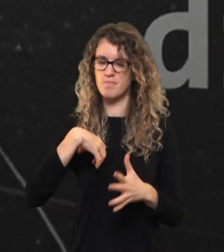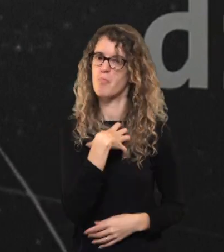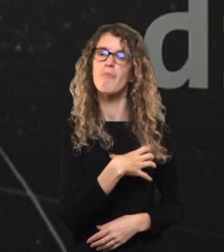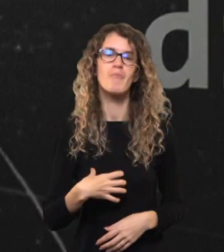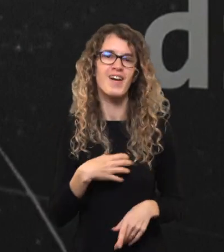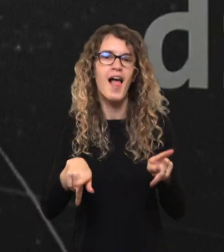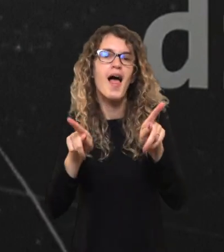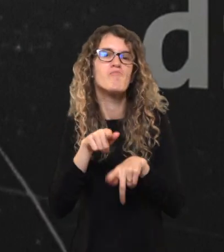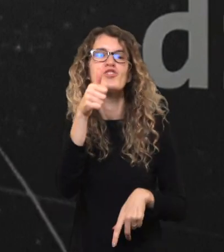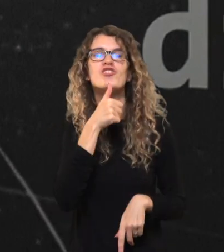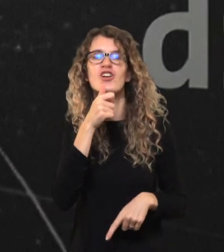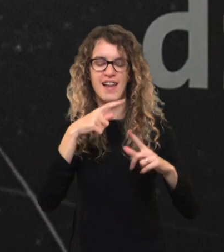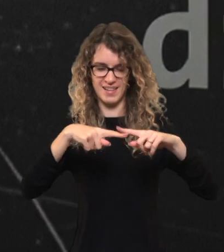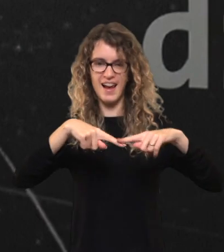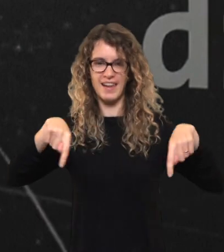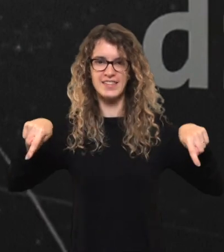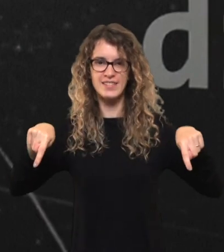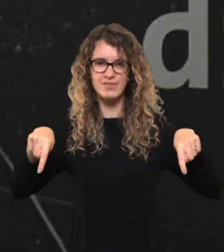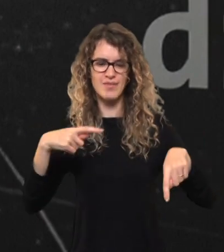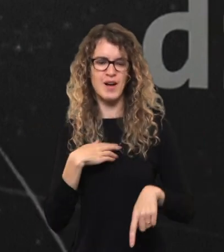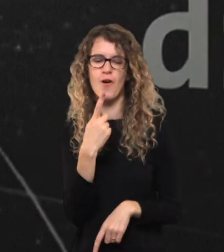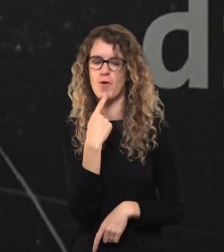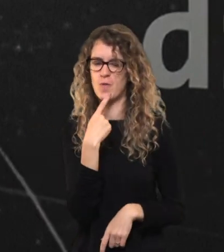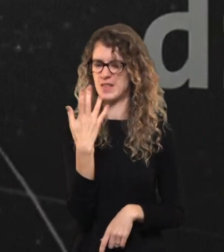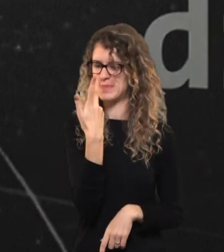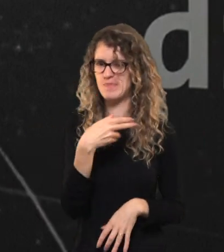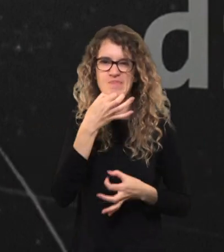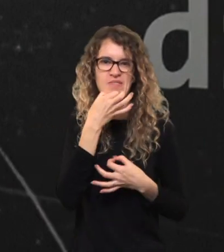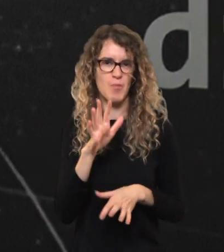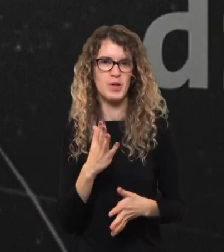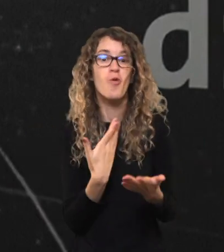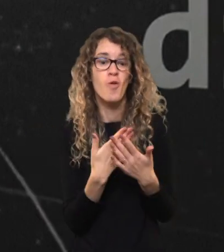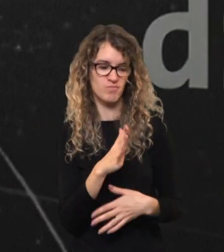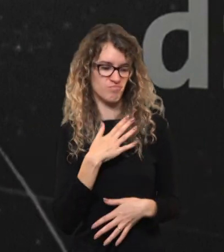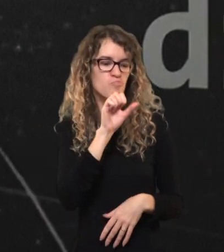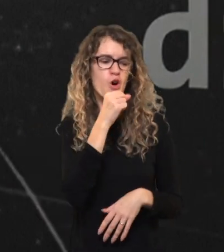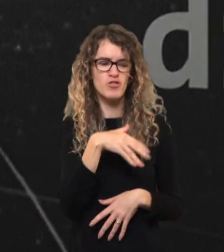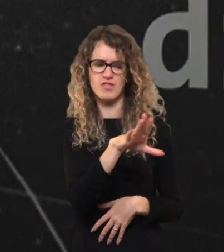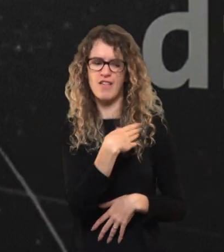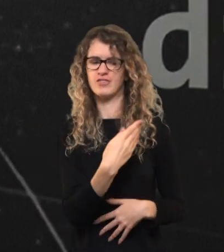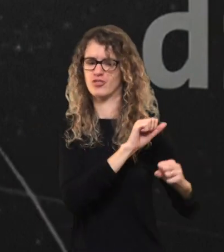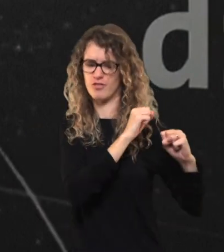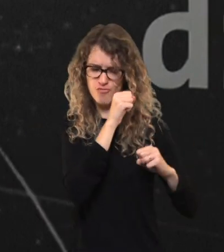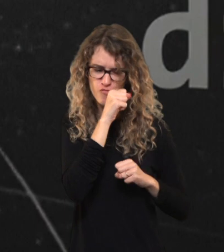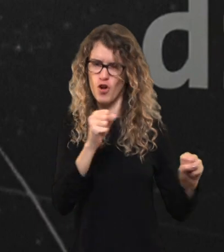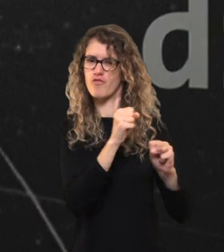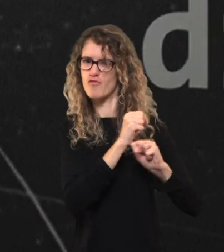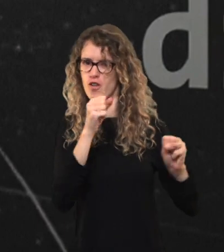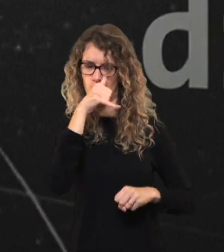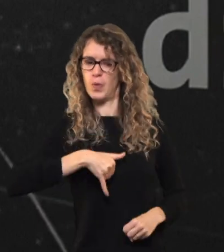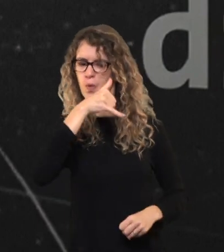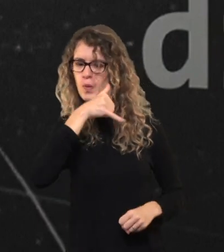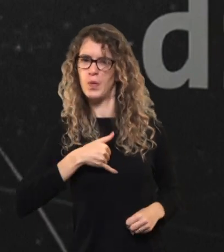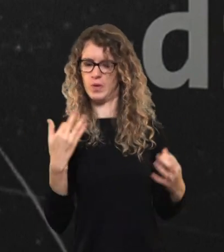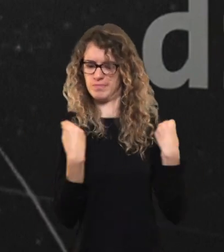žalia linija. Nes raudono spalvos aš nemėgstu, nes mačiūtė draudė bylę ką raudono nešiot. Nes čia buvo irgi,